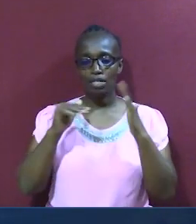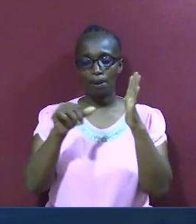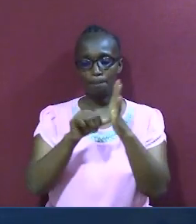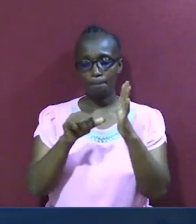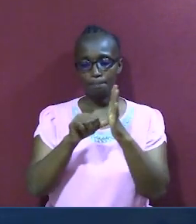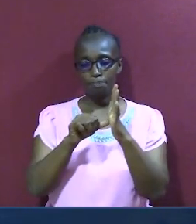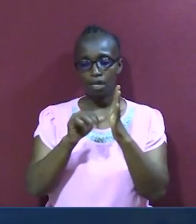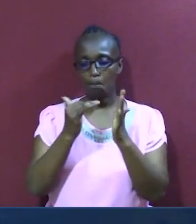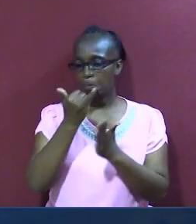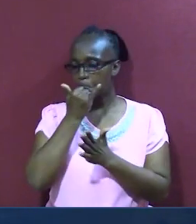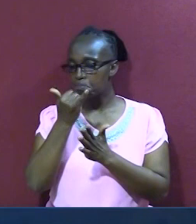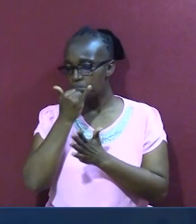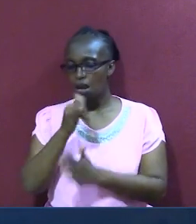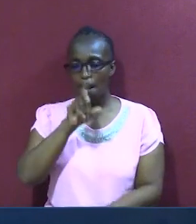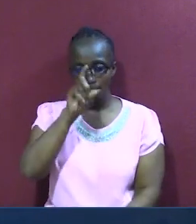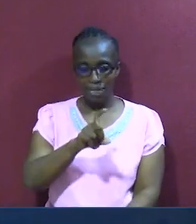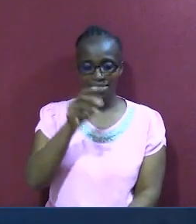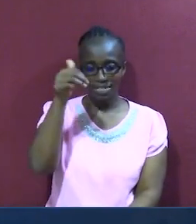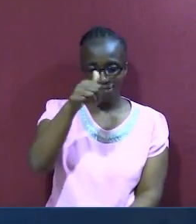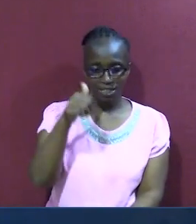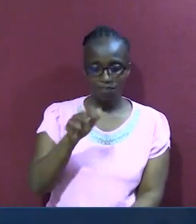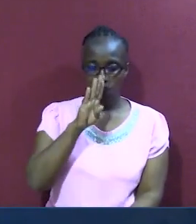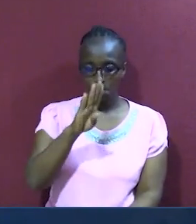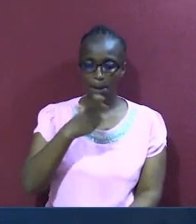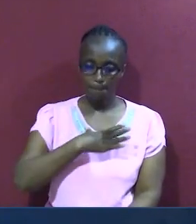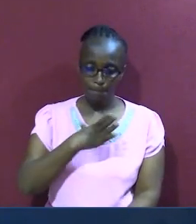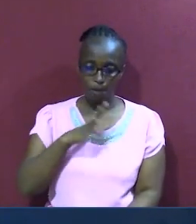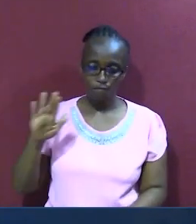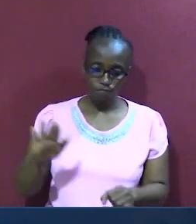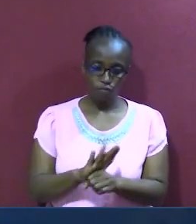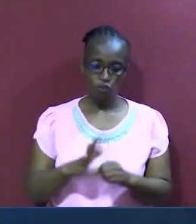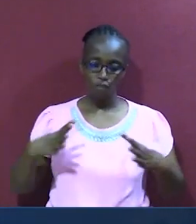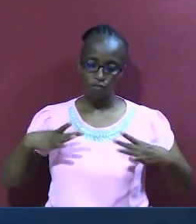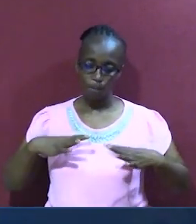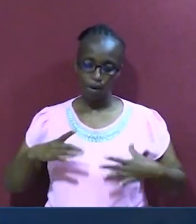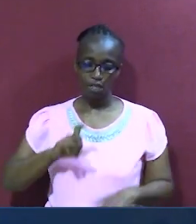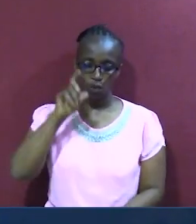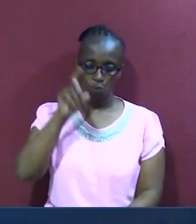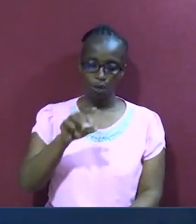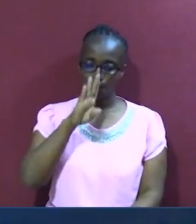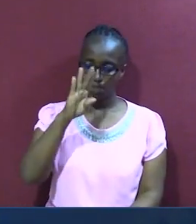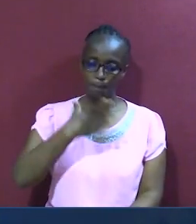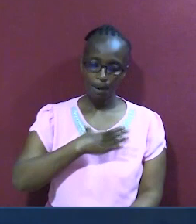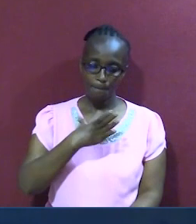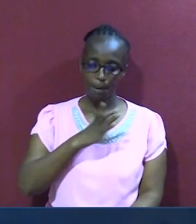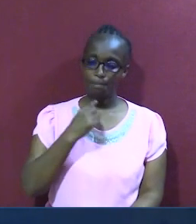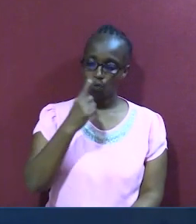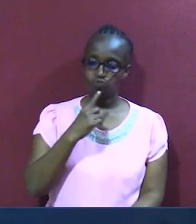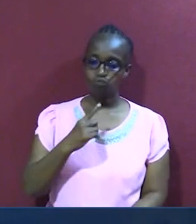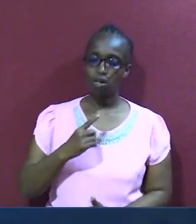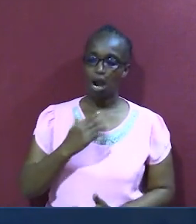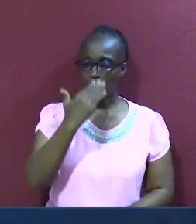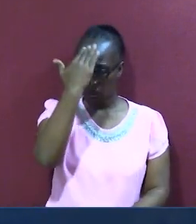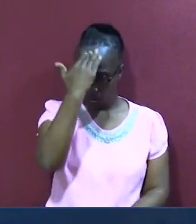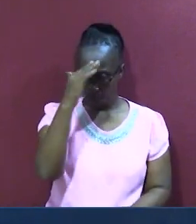watu watiburi, kama tunataka kuwa na amani, tukiwa watu wakunye nyekea, hata kama